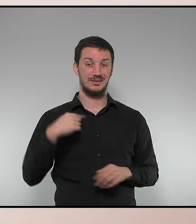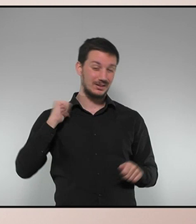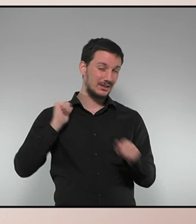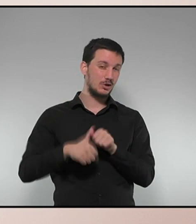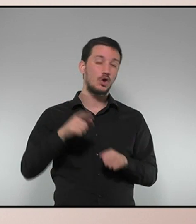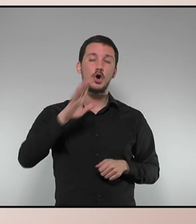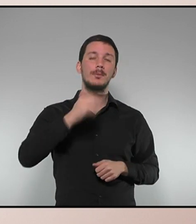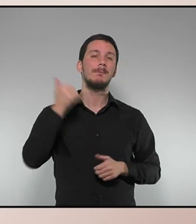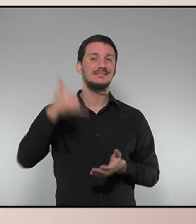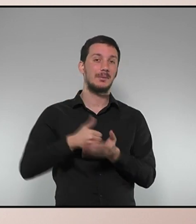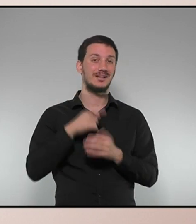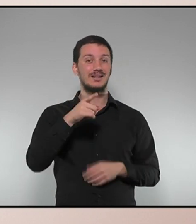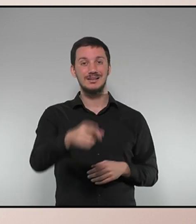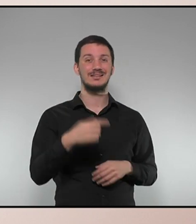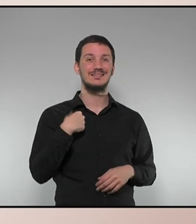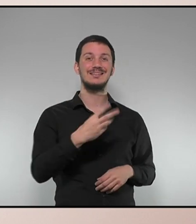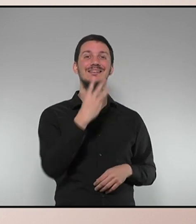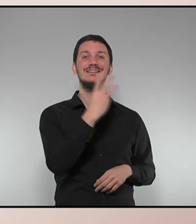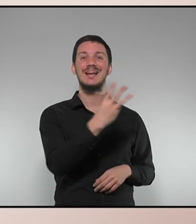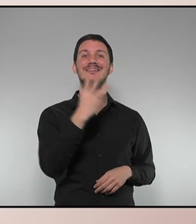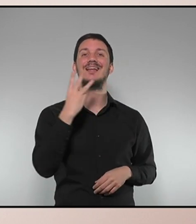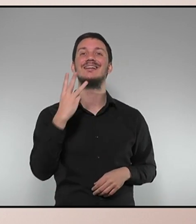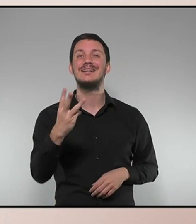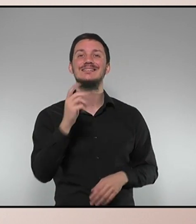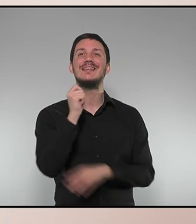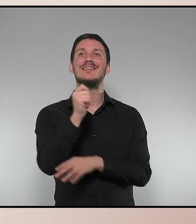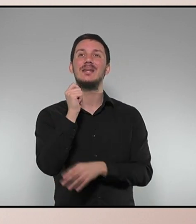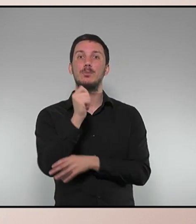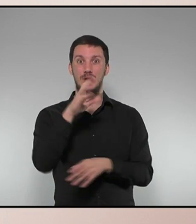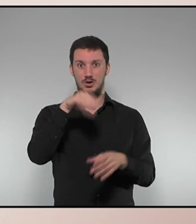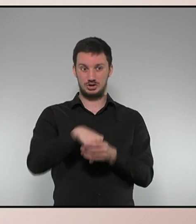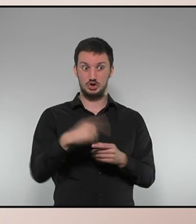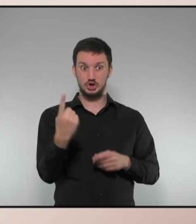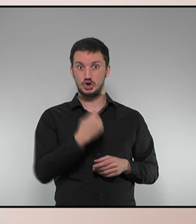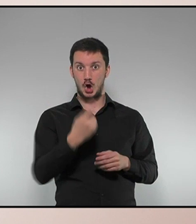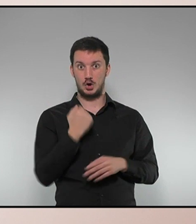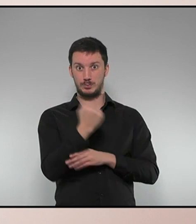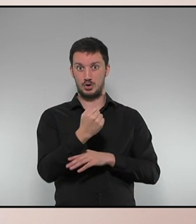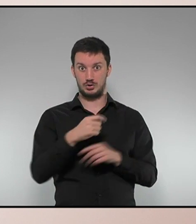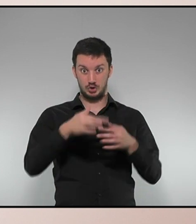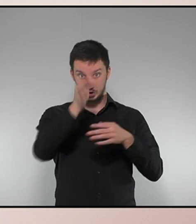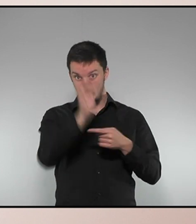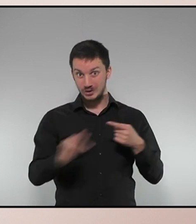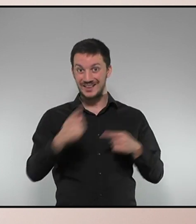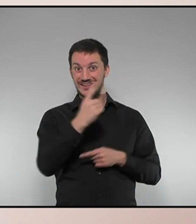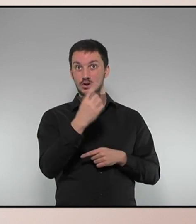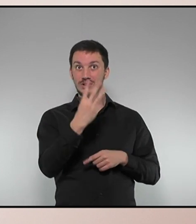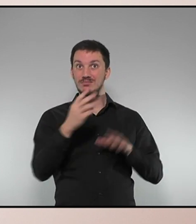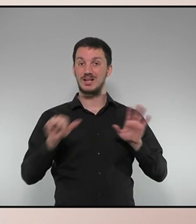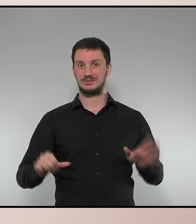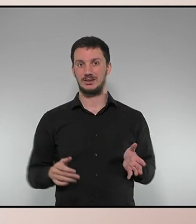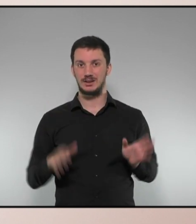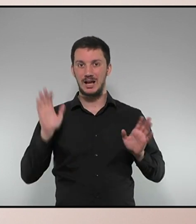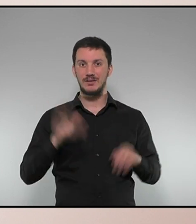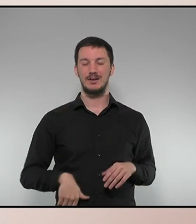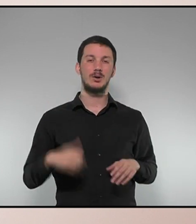història. només té suport de 33 diputats de 135 i el seu govern ha perdut gairebé un centenar